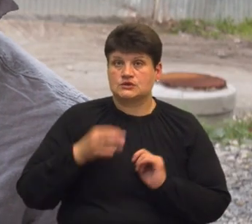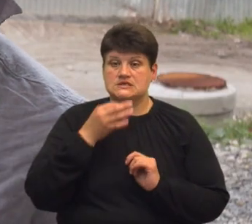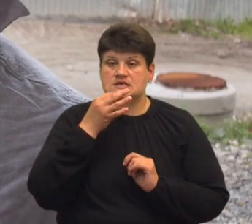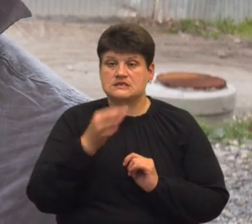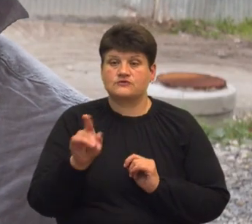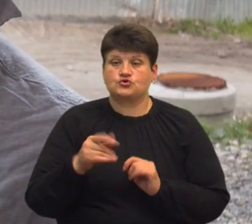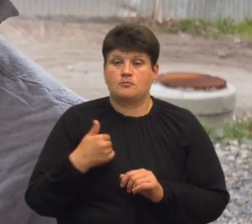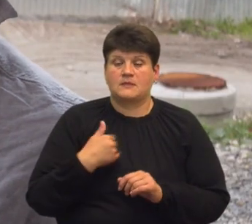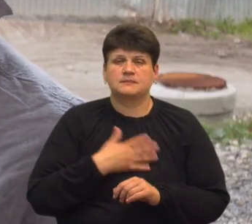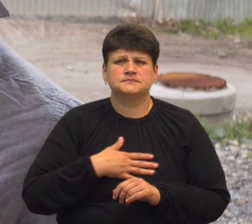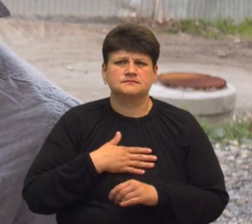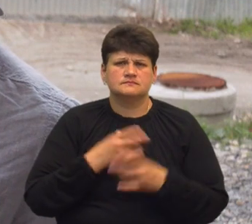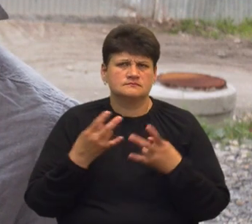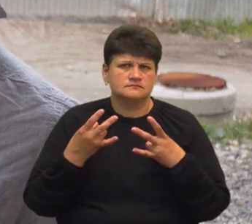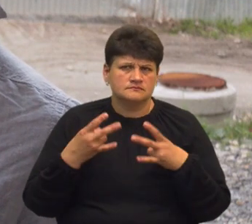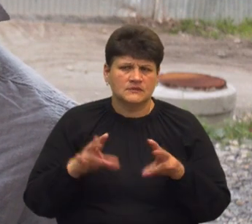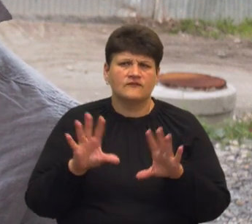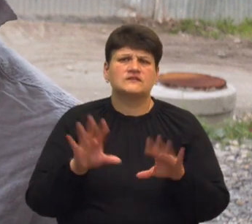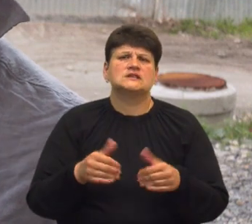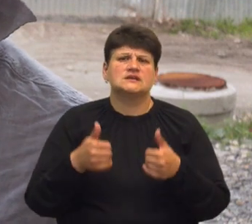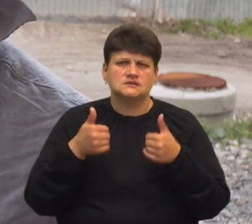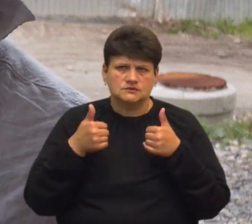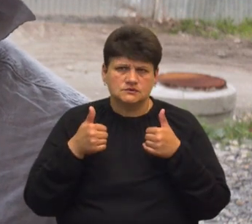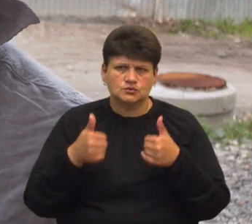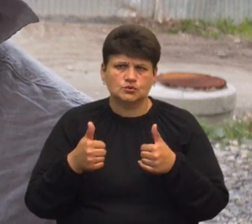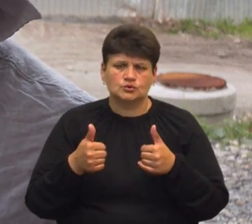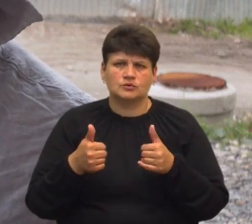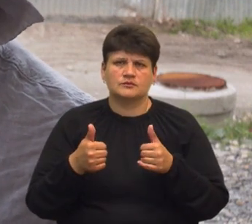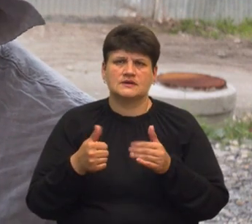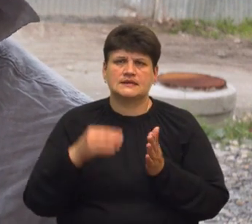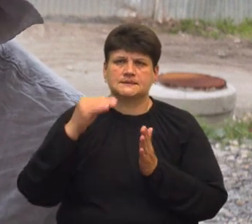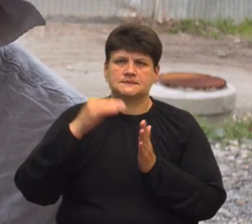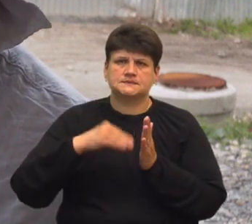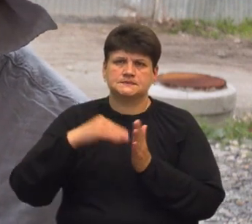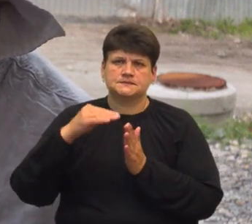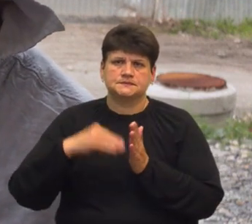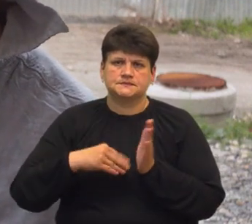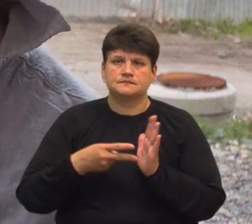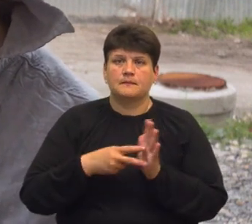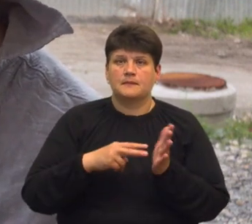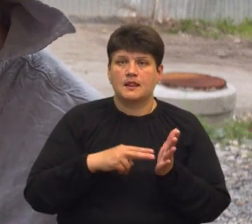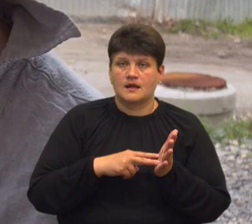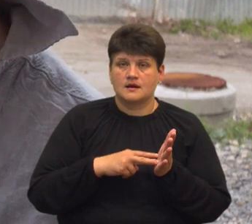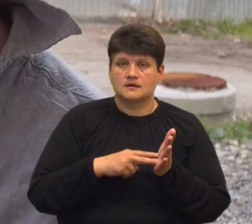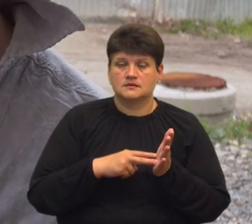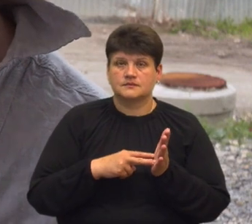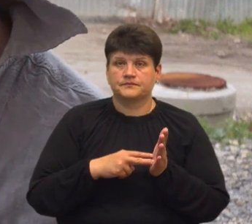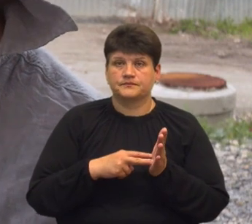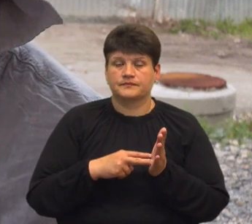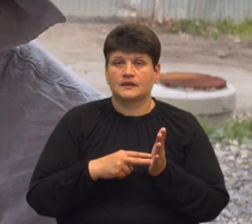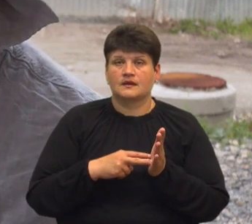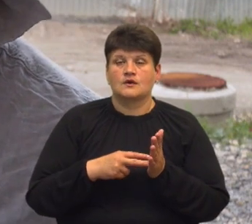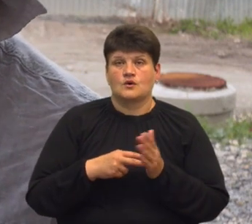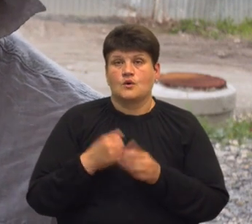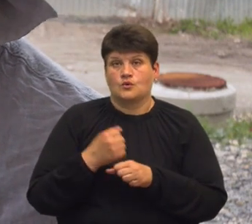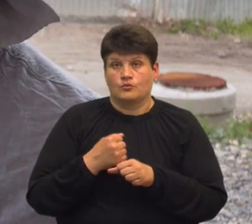ми не переживали, що все буде добре. Він складе план ходу робіт. І він таки